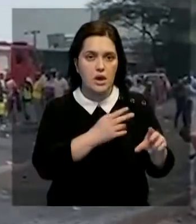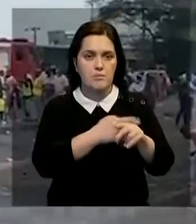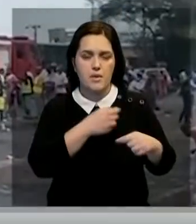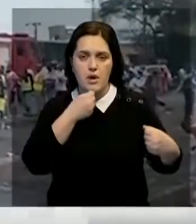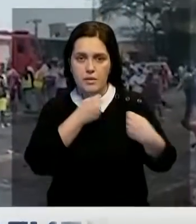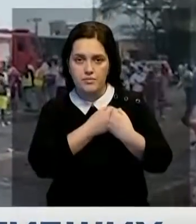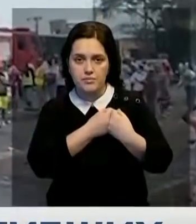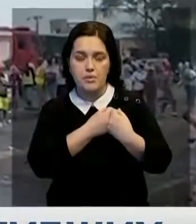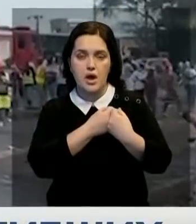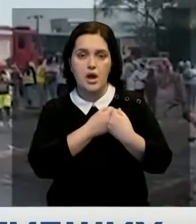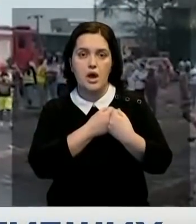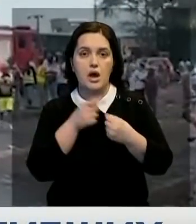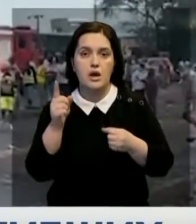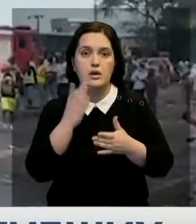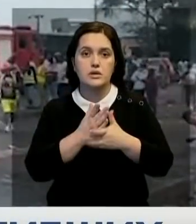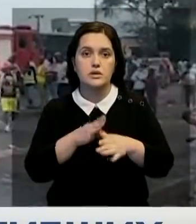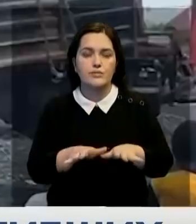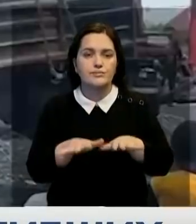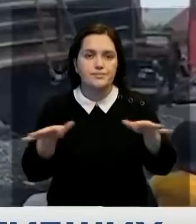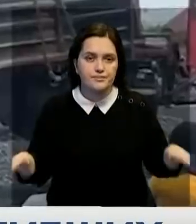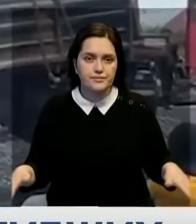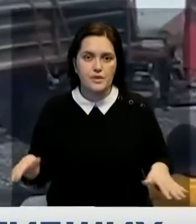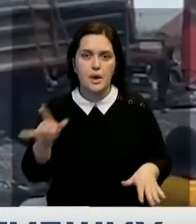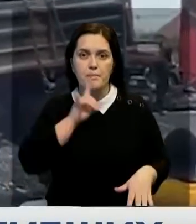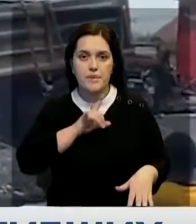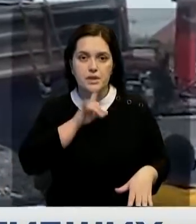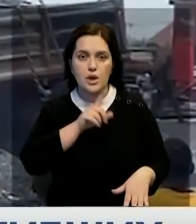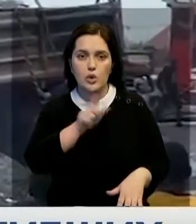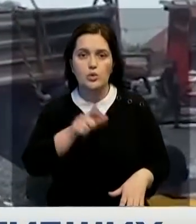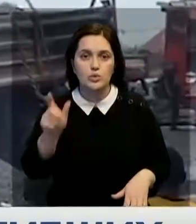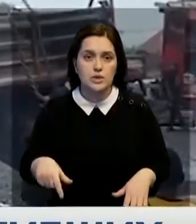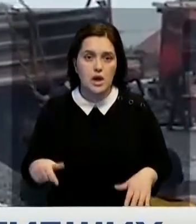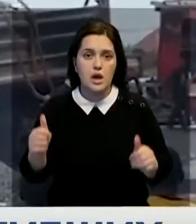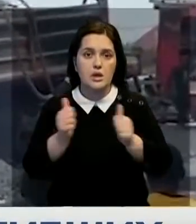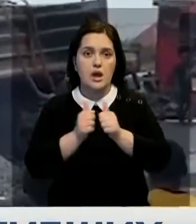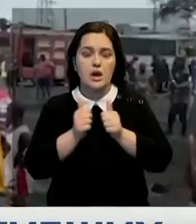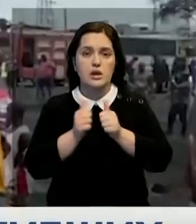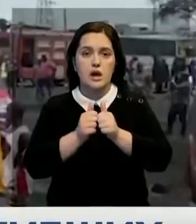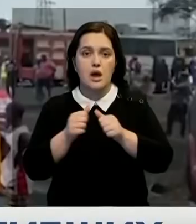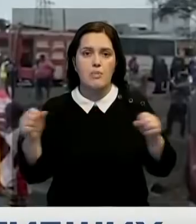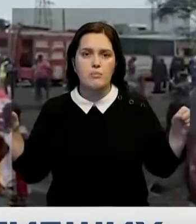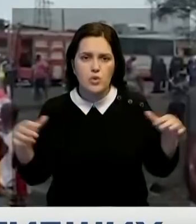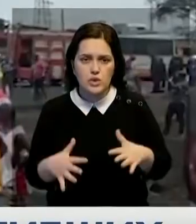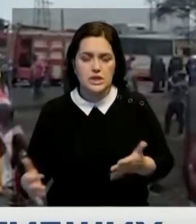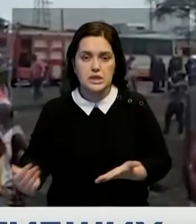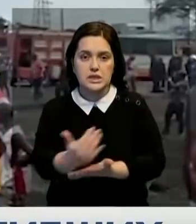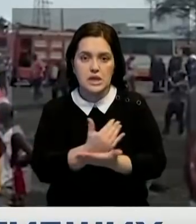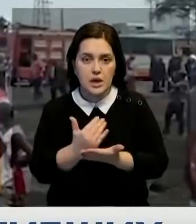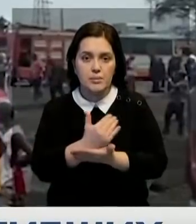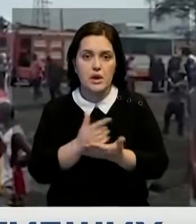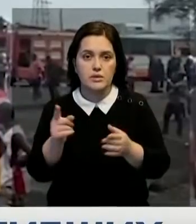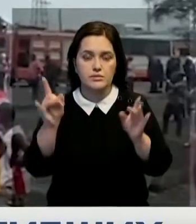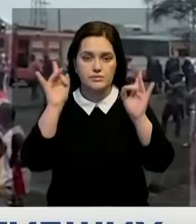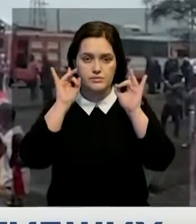и в этом ДТП произошла утечка горючего. Люди, которые были рядом, бросились собирать разлившееся